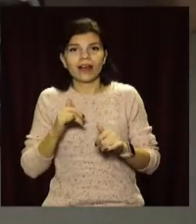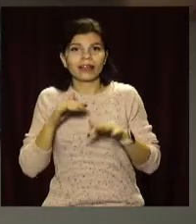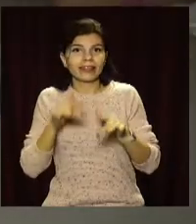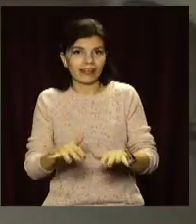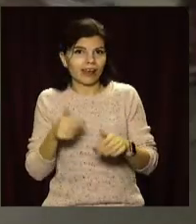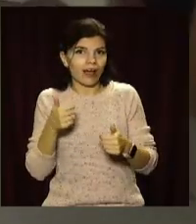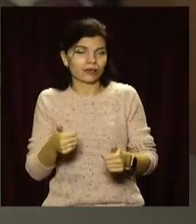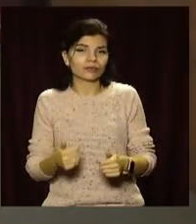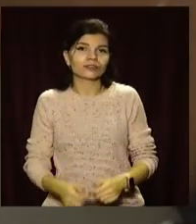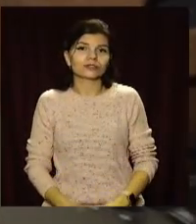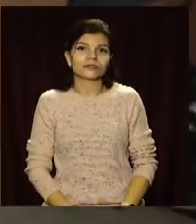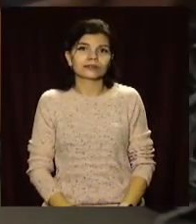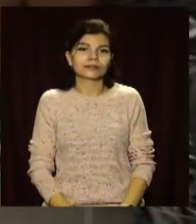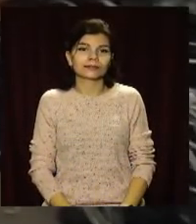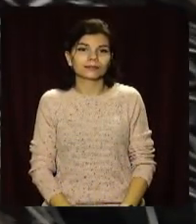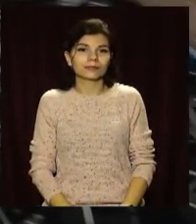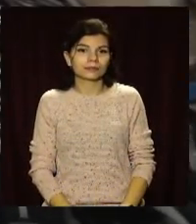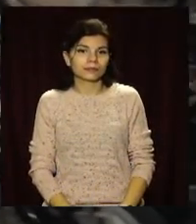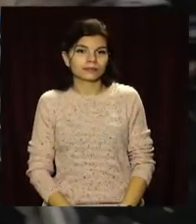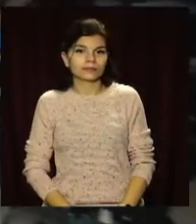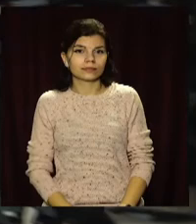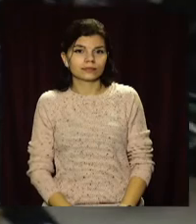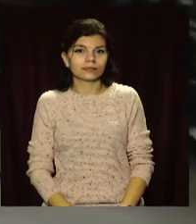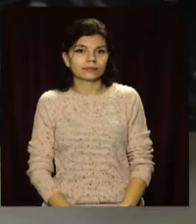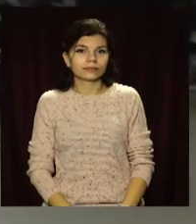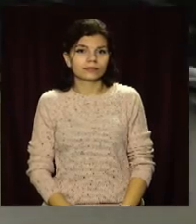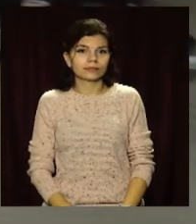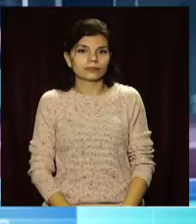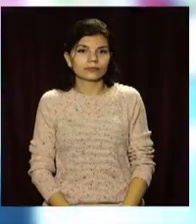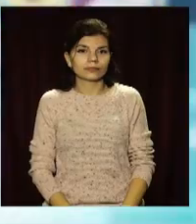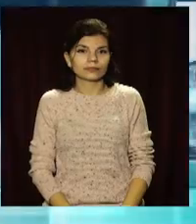Руслана Козиряцька, Василь Самувар. Опін'юз, телеканал «Відкритий».